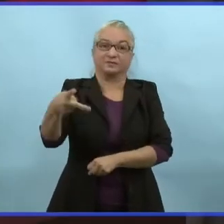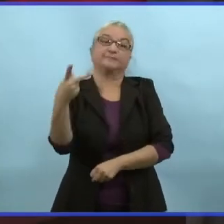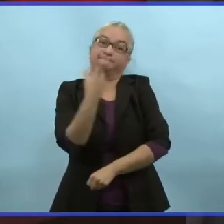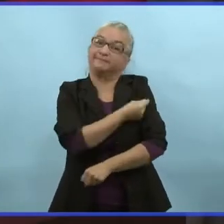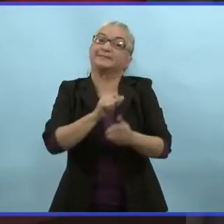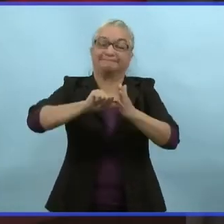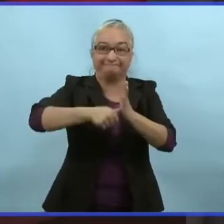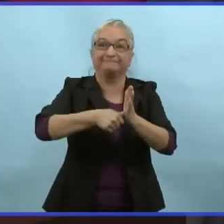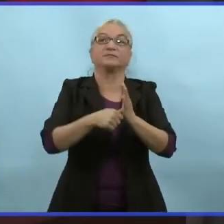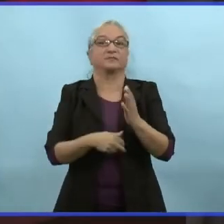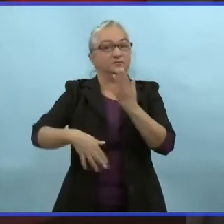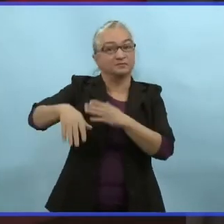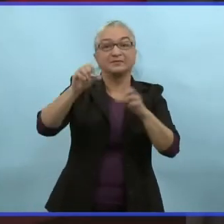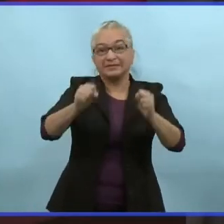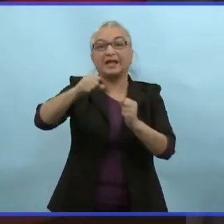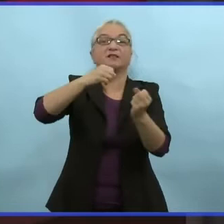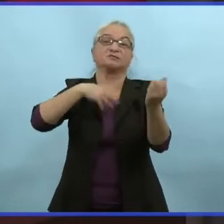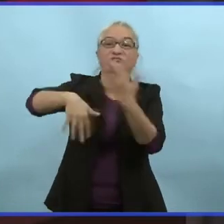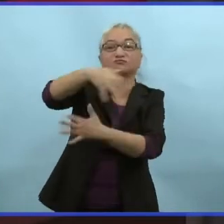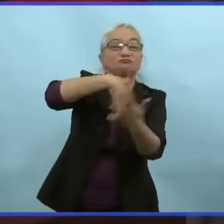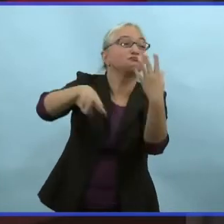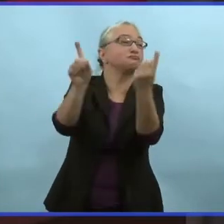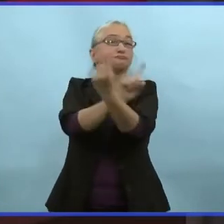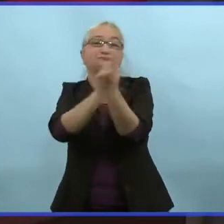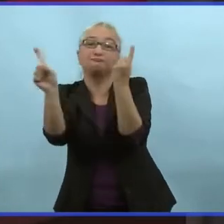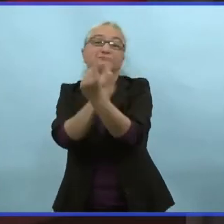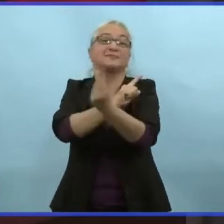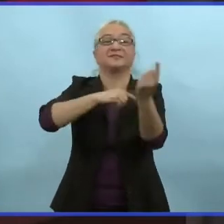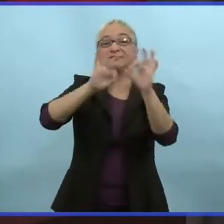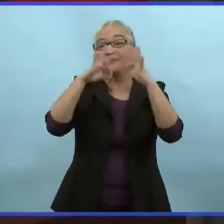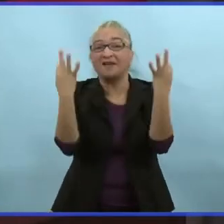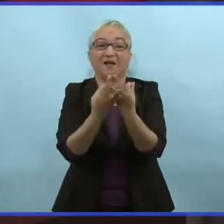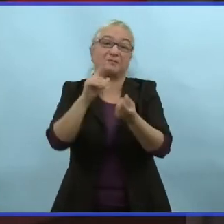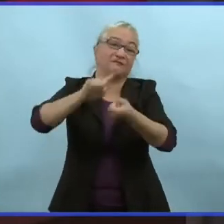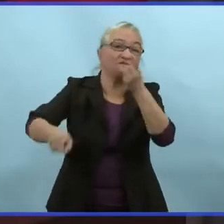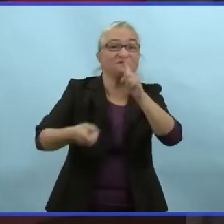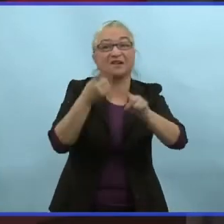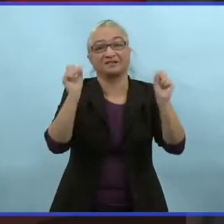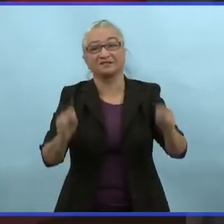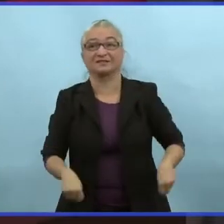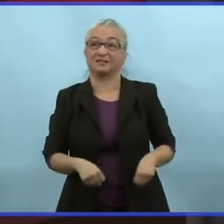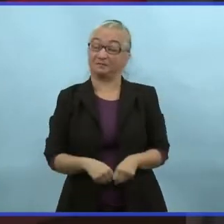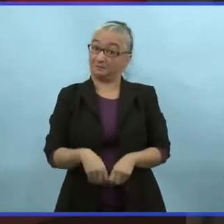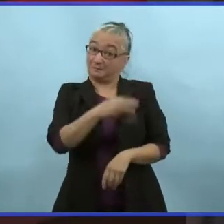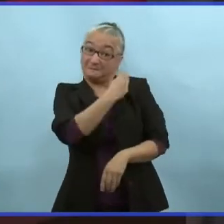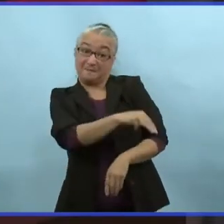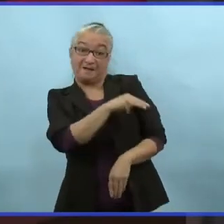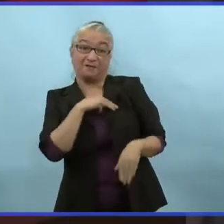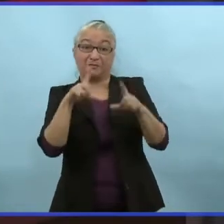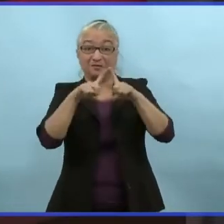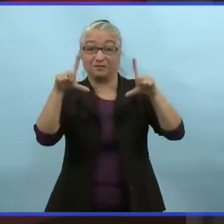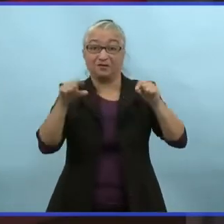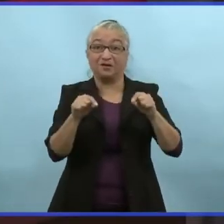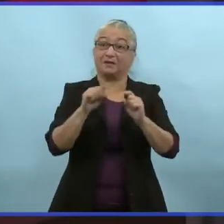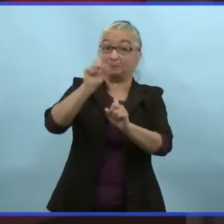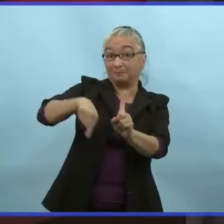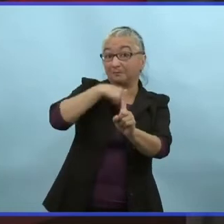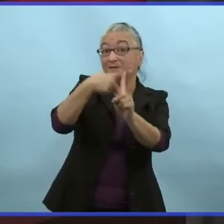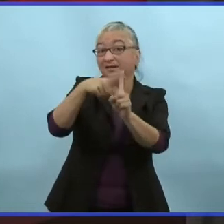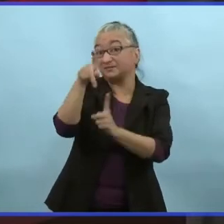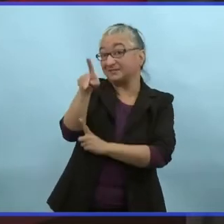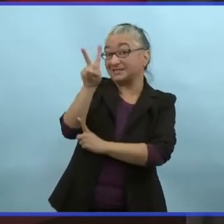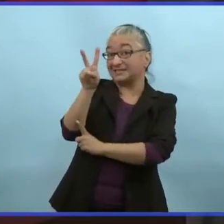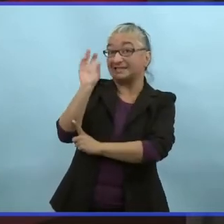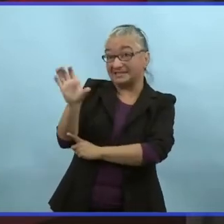sécuritaire voir les gens et les endroits que nous aimons. La carte d'immunisation et la carte fédérale vont nous